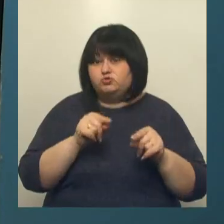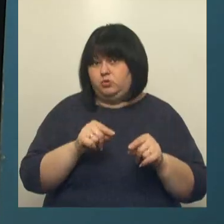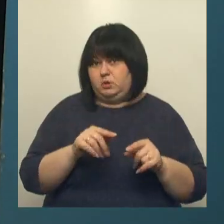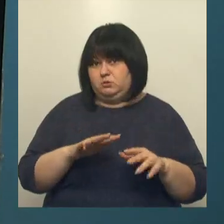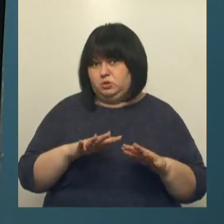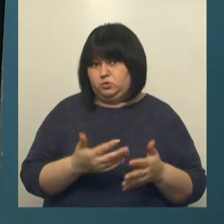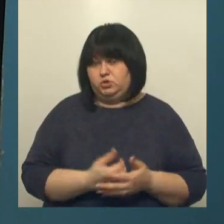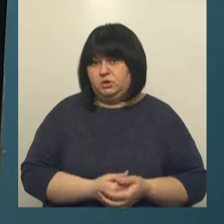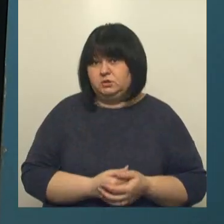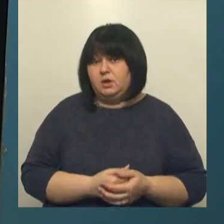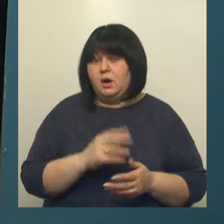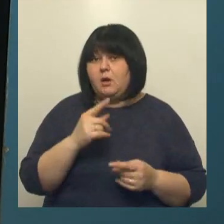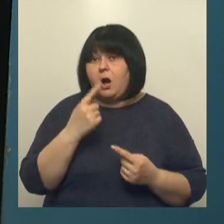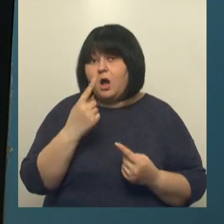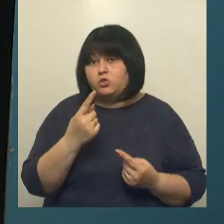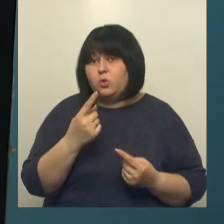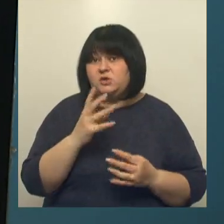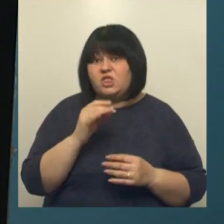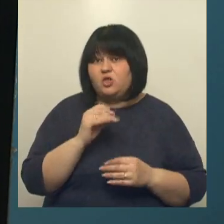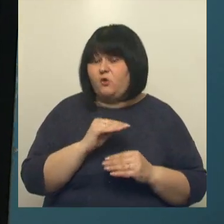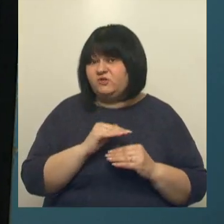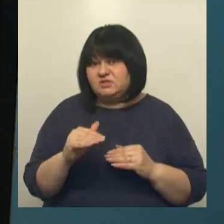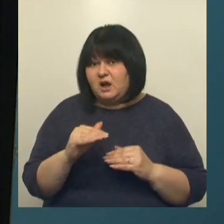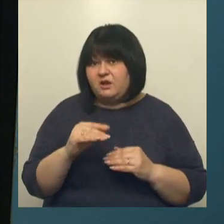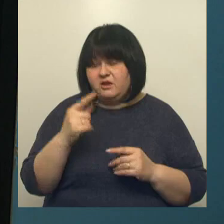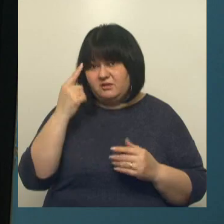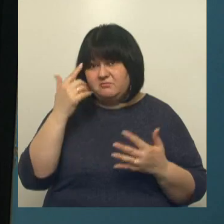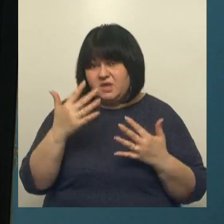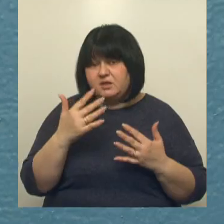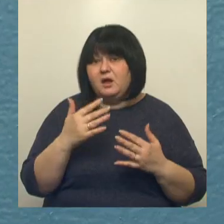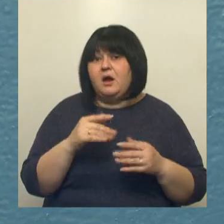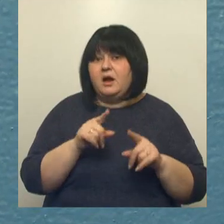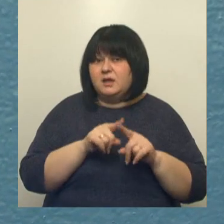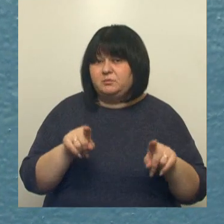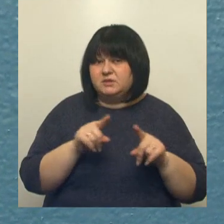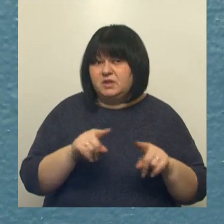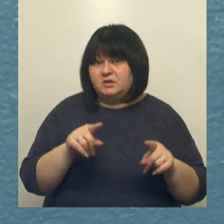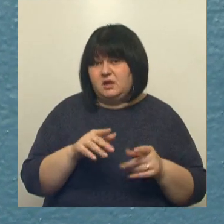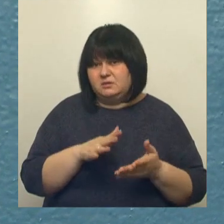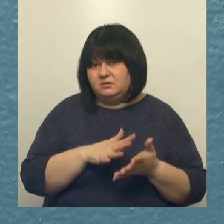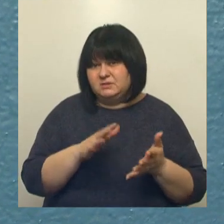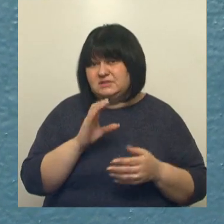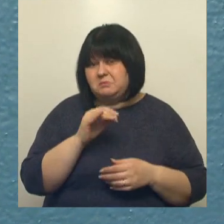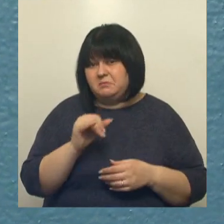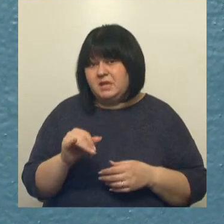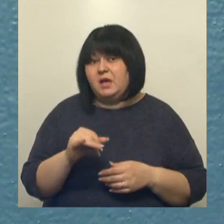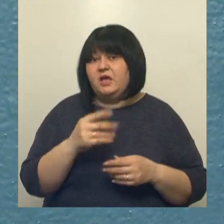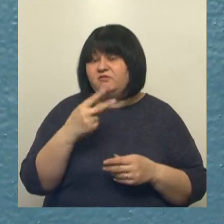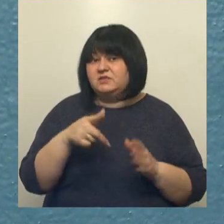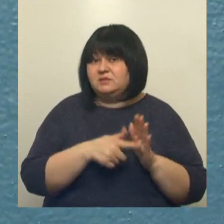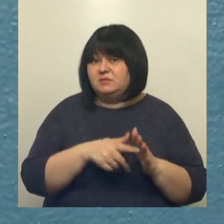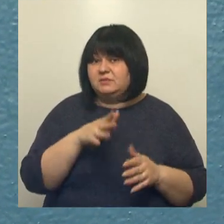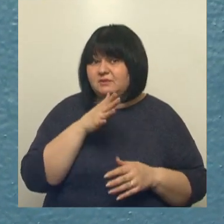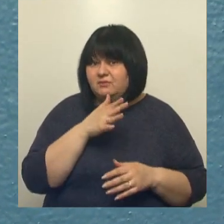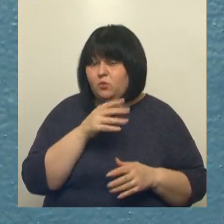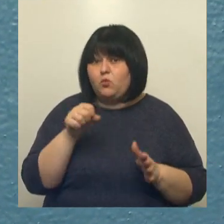По одной из неофициальных версий, активно распространяемых в пабликах и ряде СМИ, 27-летняя